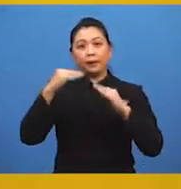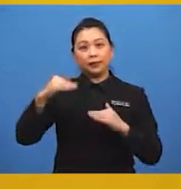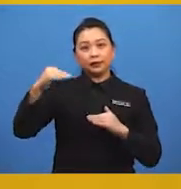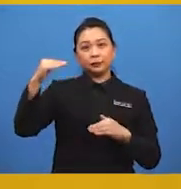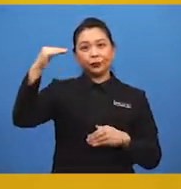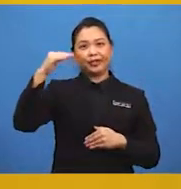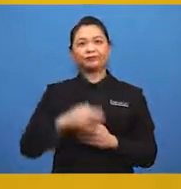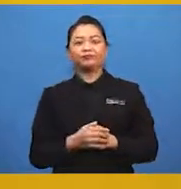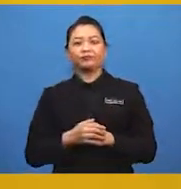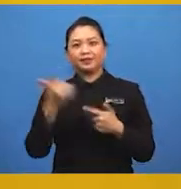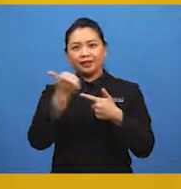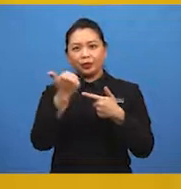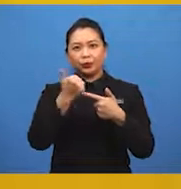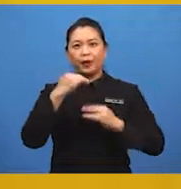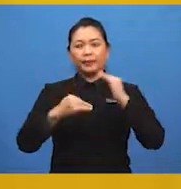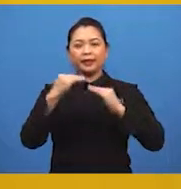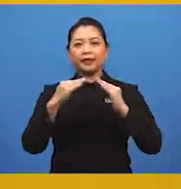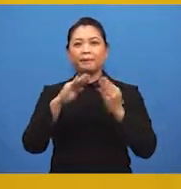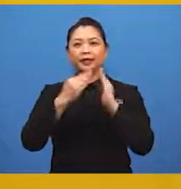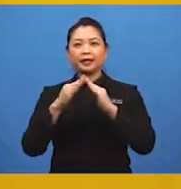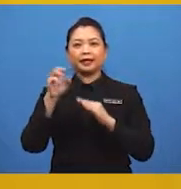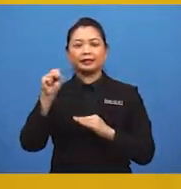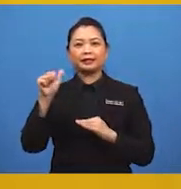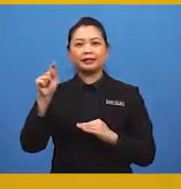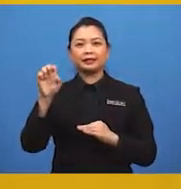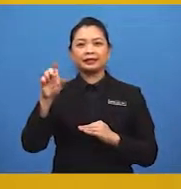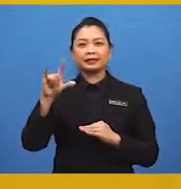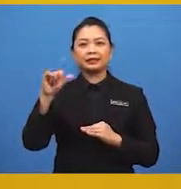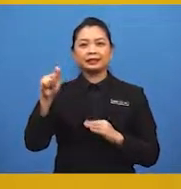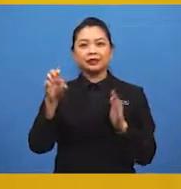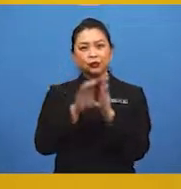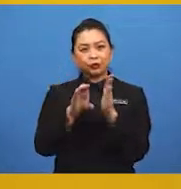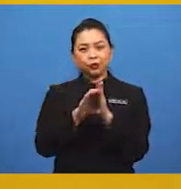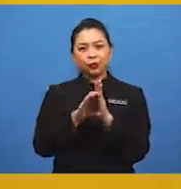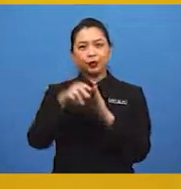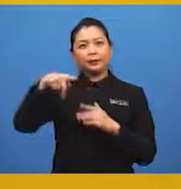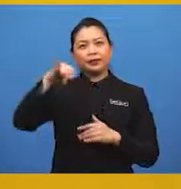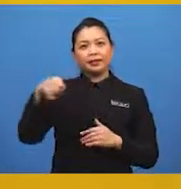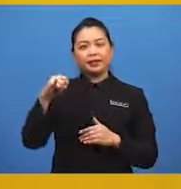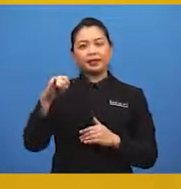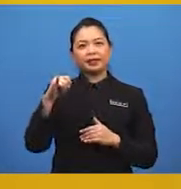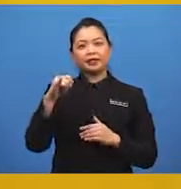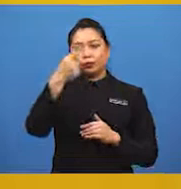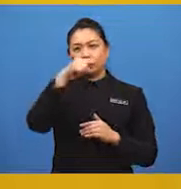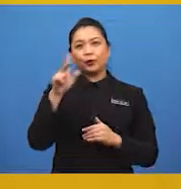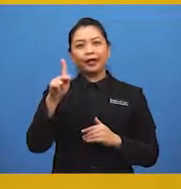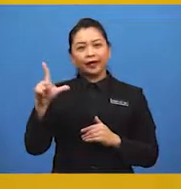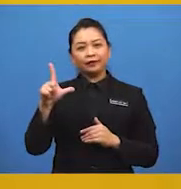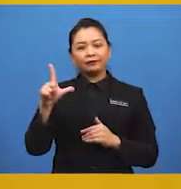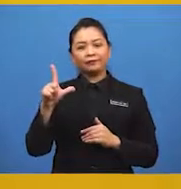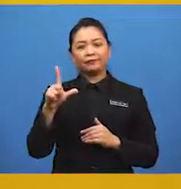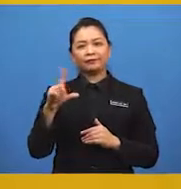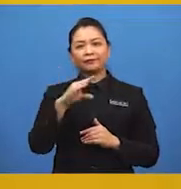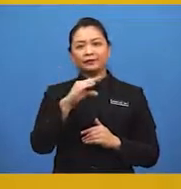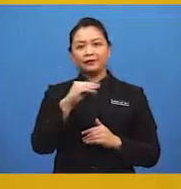puri. Yang kedua, pembenan bandar setelik seperti pembenan bandar petaling jaya untuk Kuala